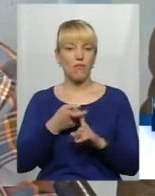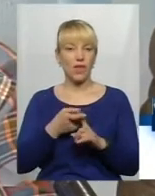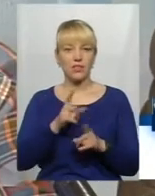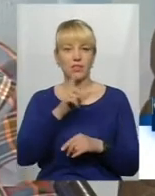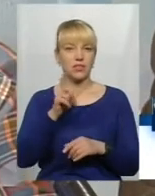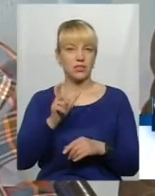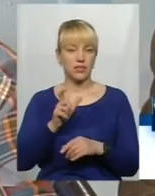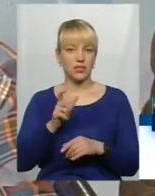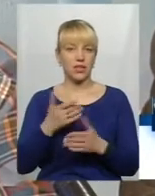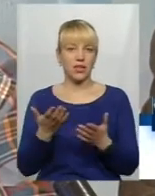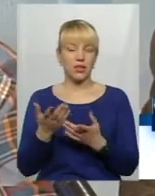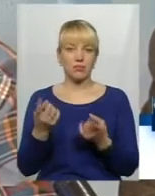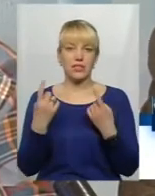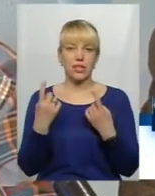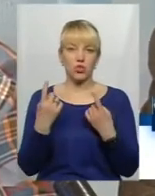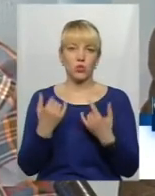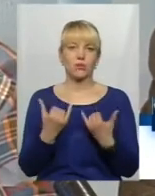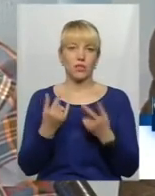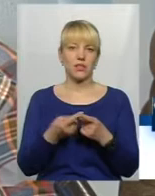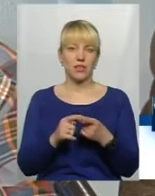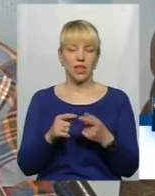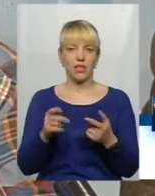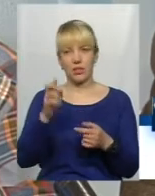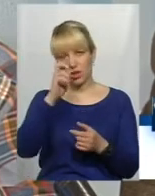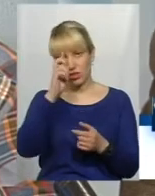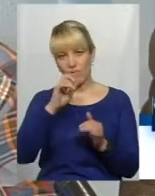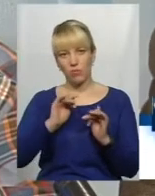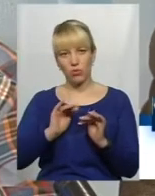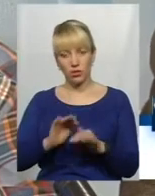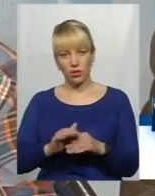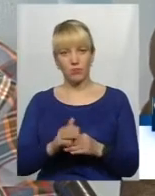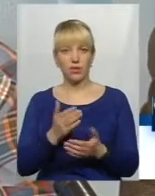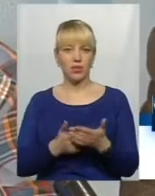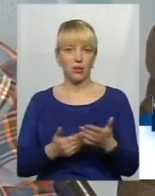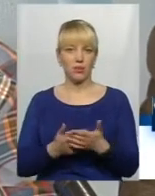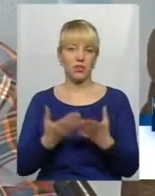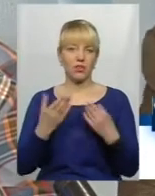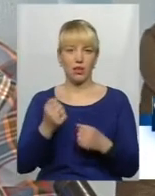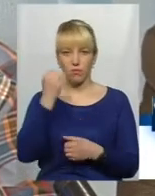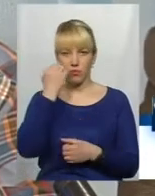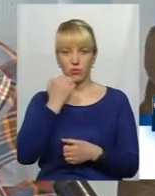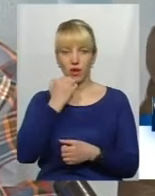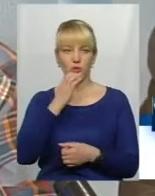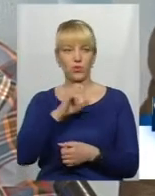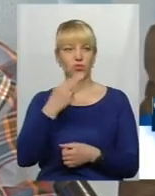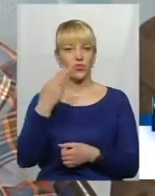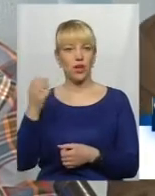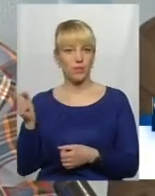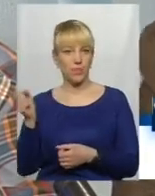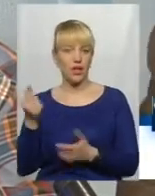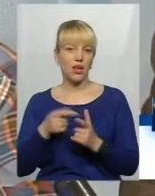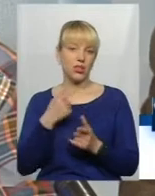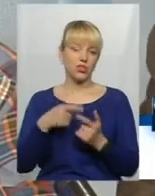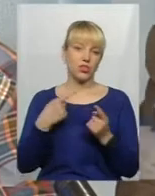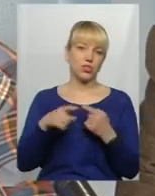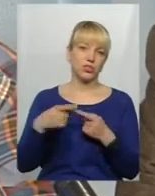якимись значущими для цієї держави подіями і так далі, наприклад, чи День подяки у Сполучених Штатах Америки, чи